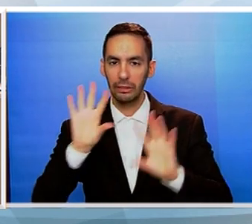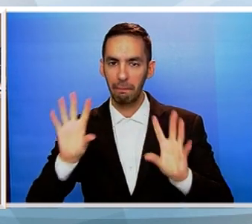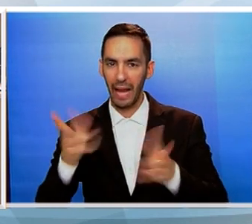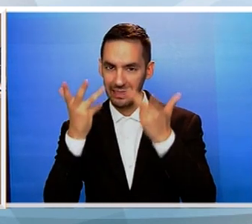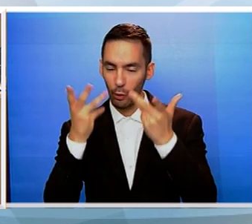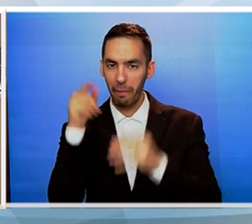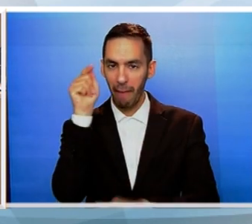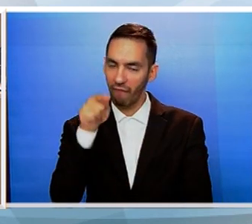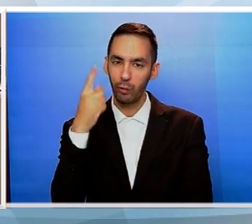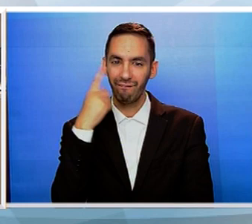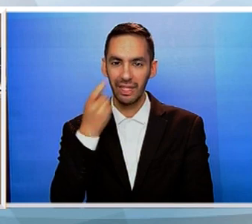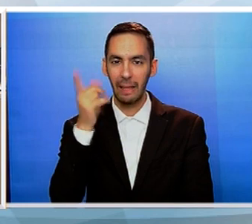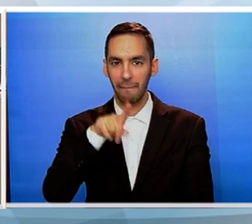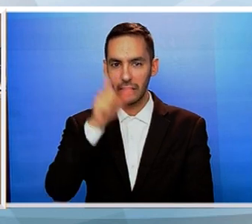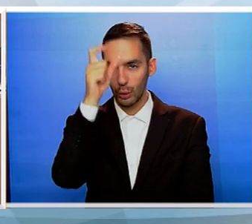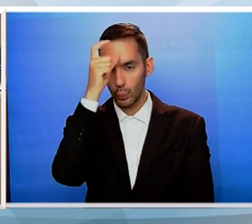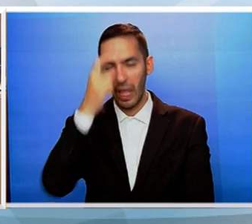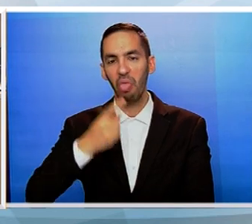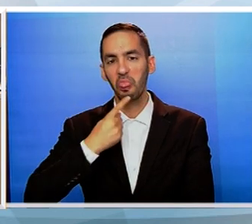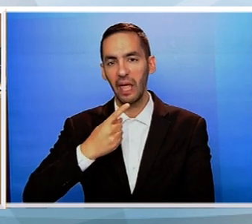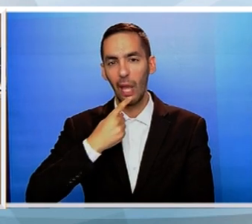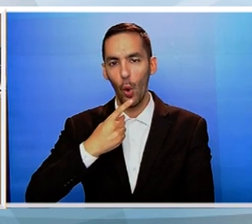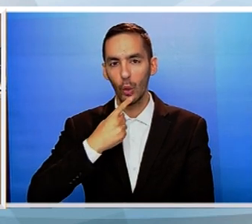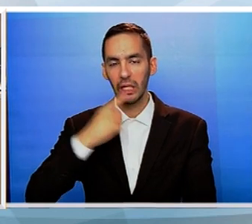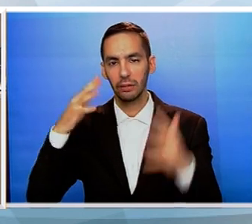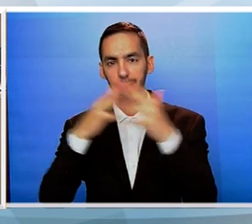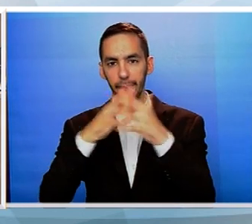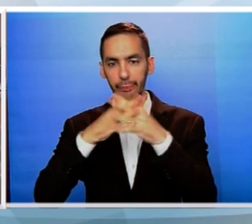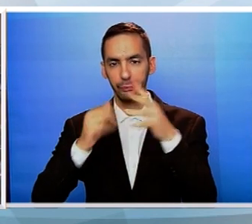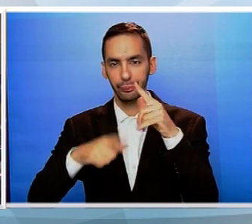Καταδικάζομαι με το μιο έντονο τρόπο την τουρκική εισβολή.